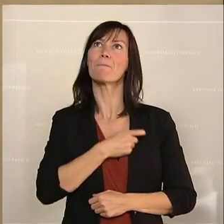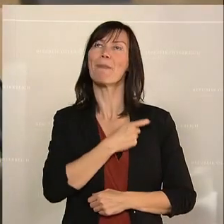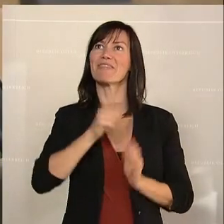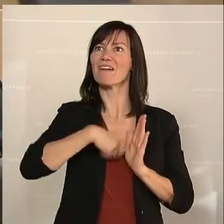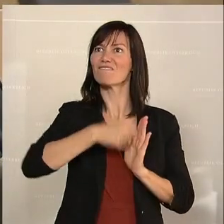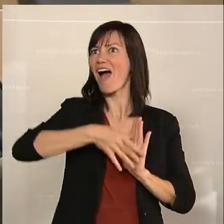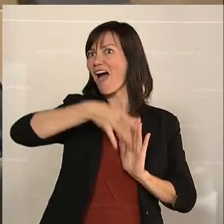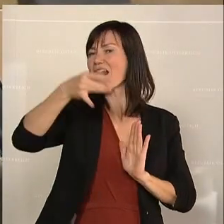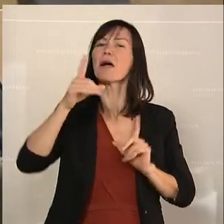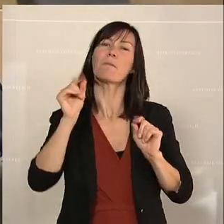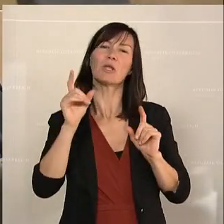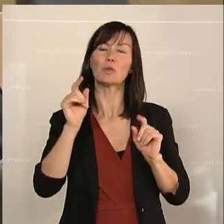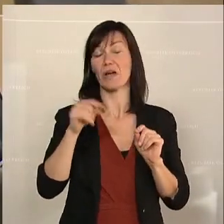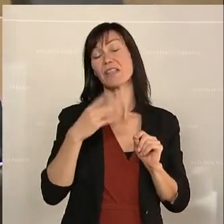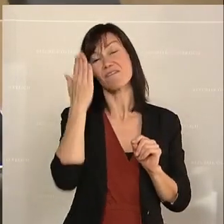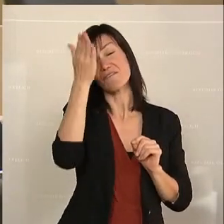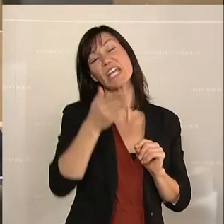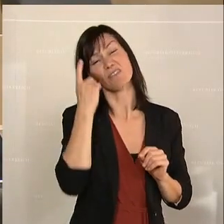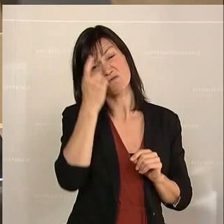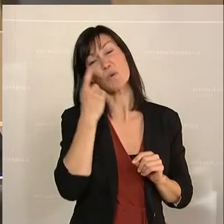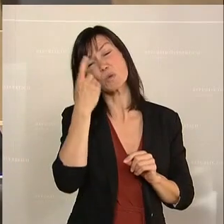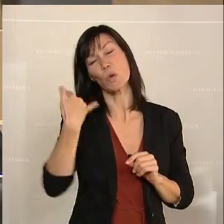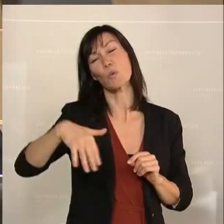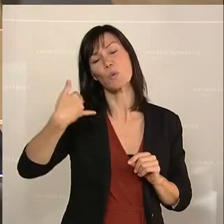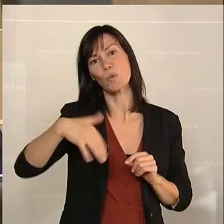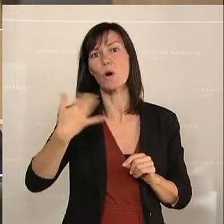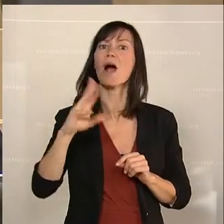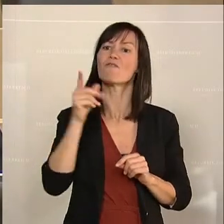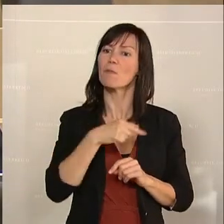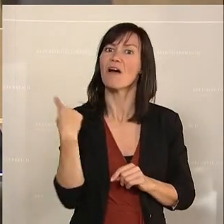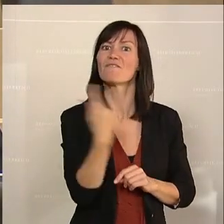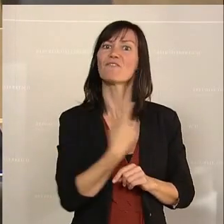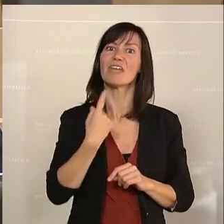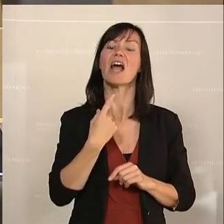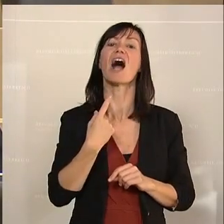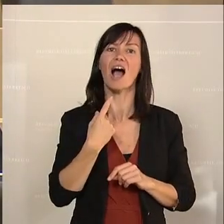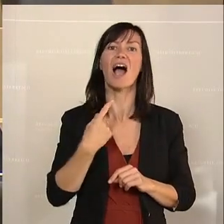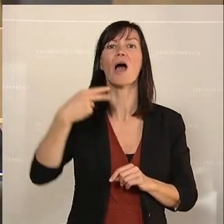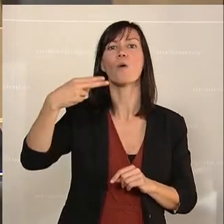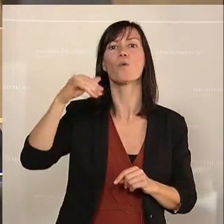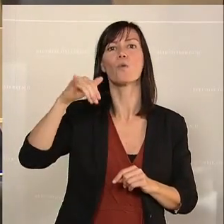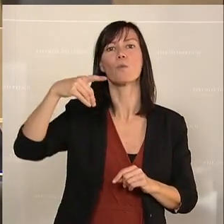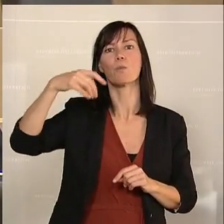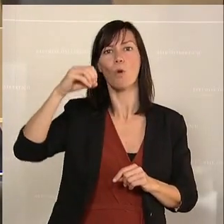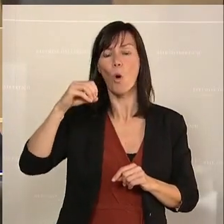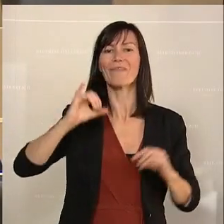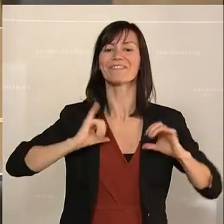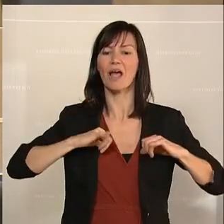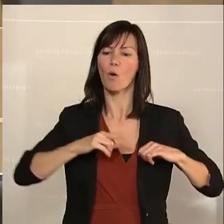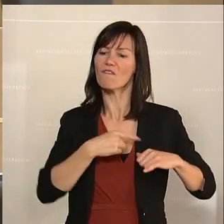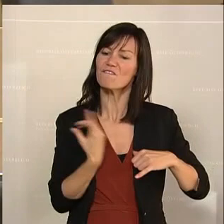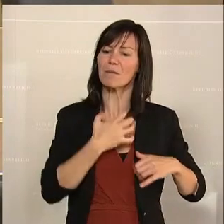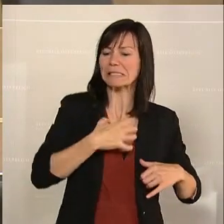euch wundern. Weil uns gehört die TIWAG, uns gehört die Hypo-Tirol, uns gehört die Wohnbauförderung. Herr